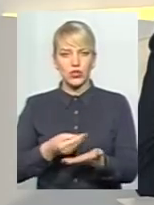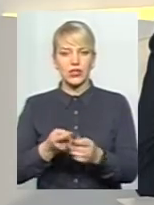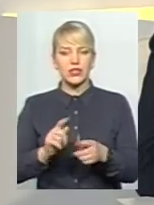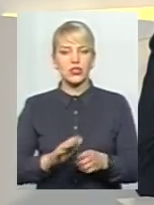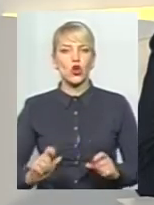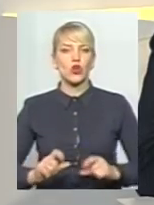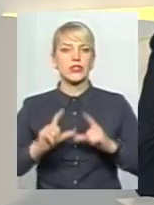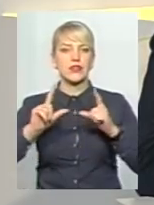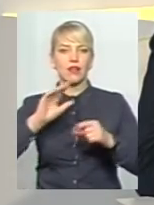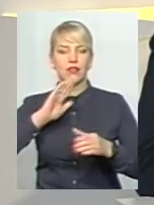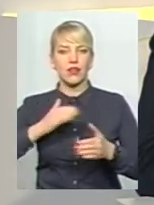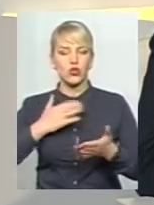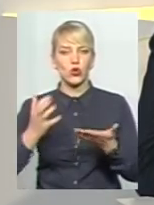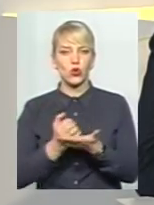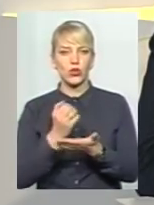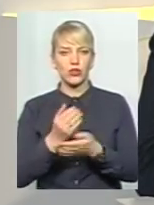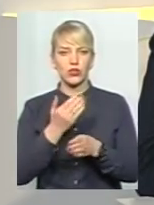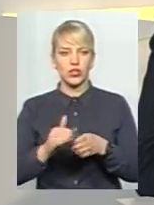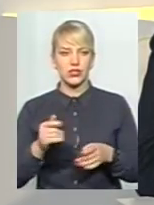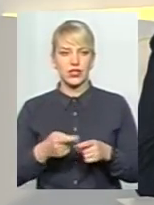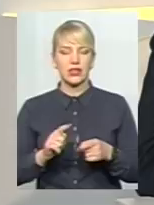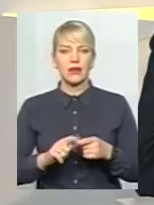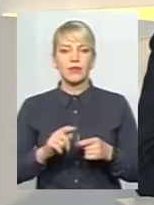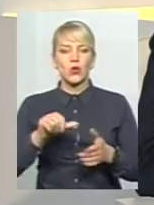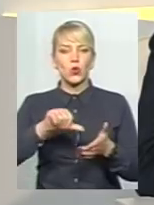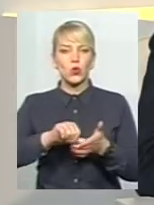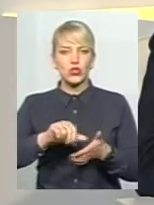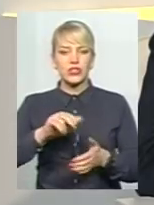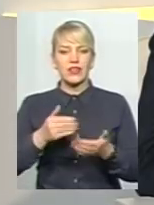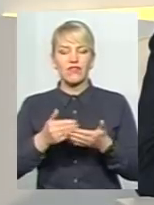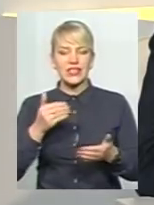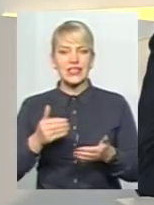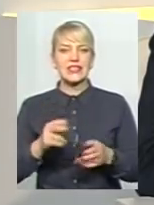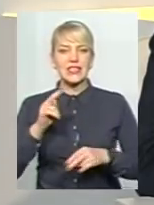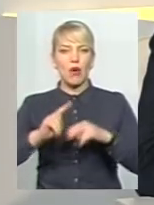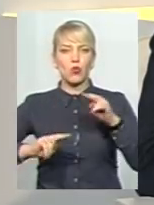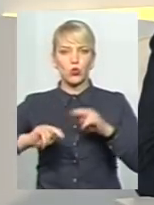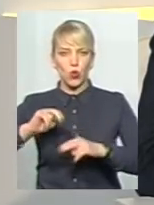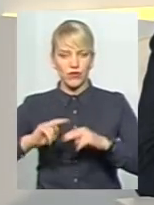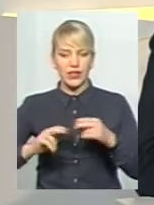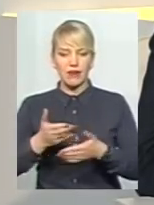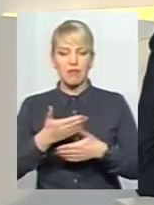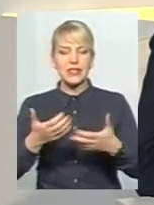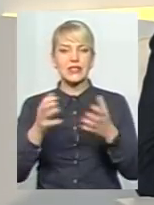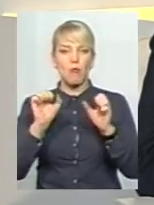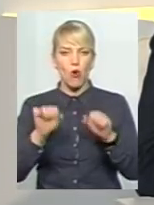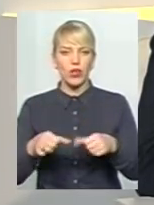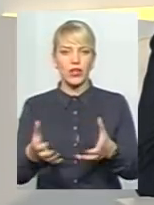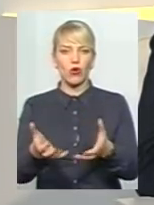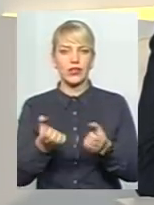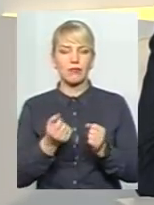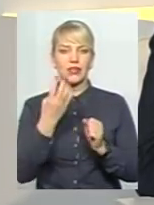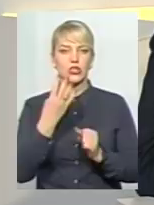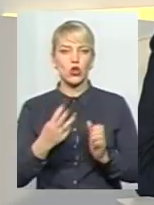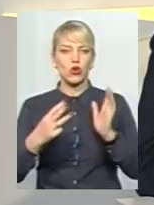дохідної частини. Поява участь від забудовників, ми за два роки змогли отримати 47 мільйонів гривень,